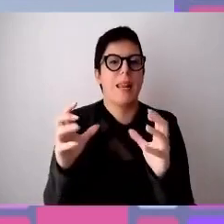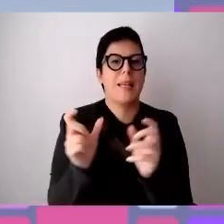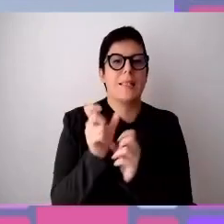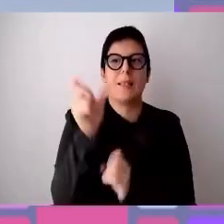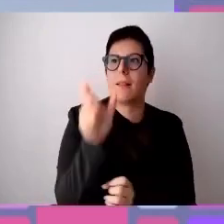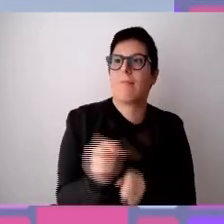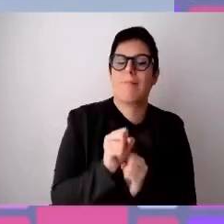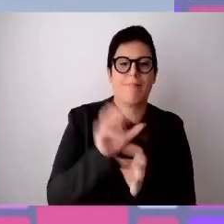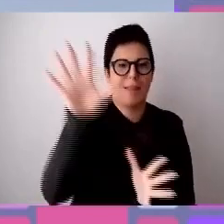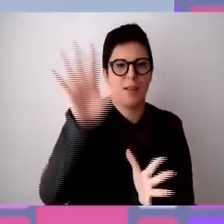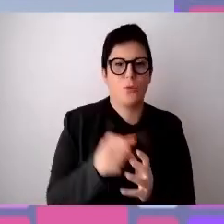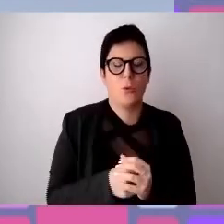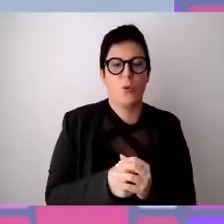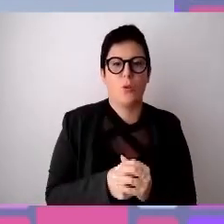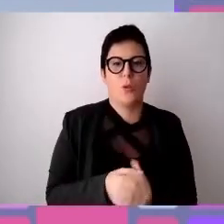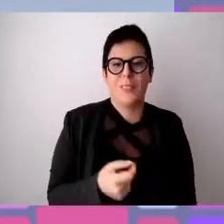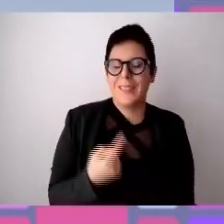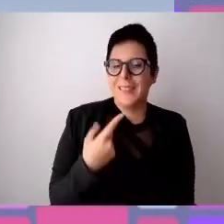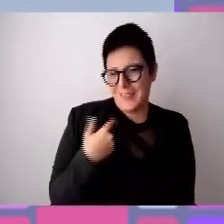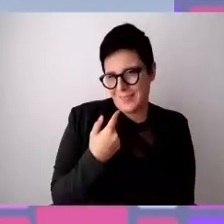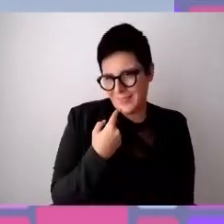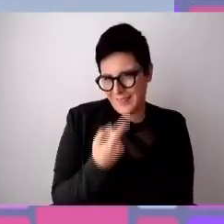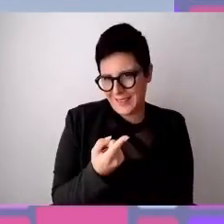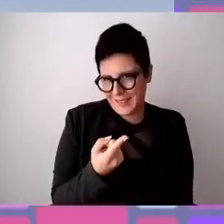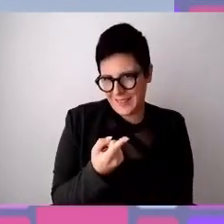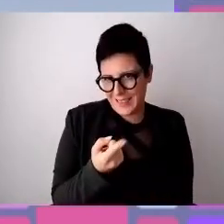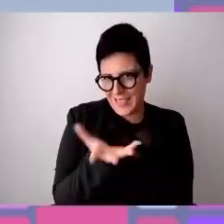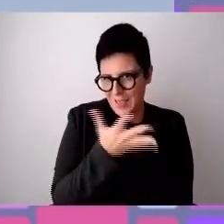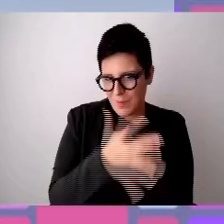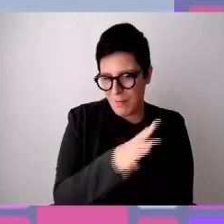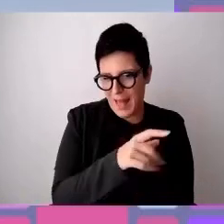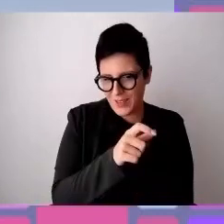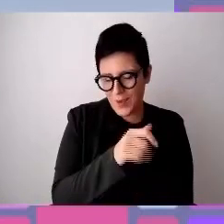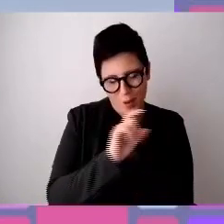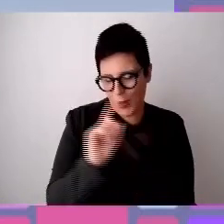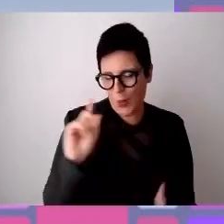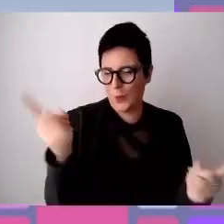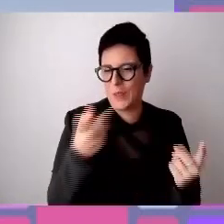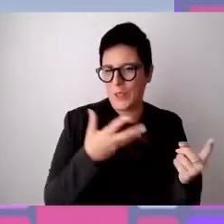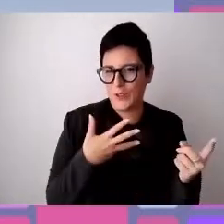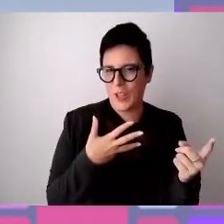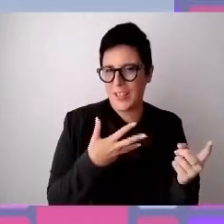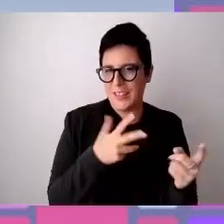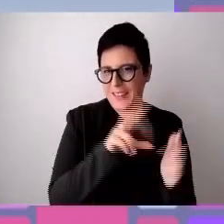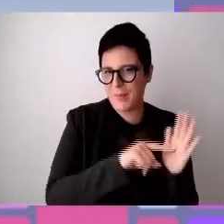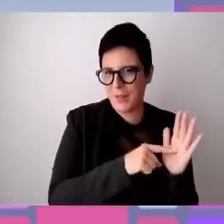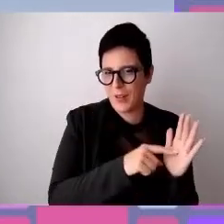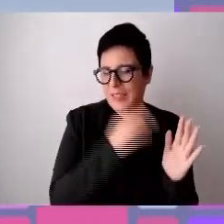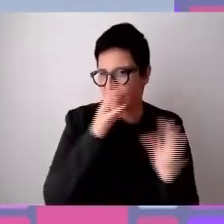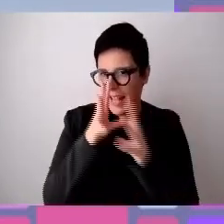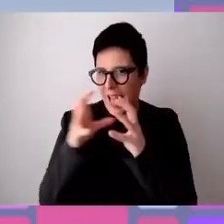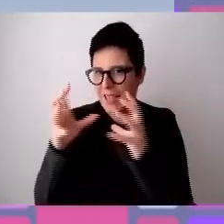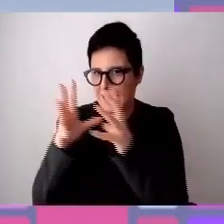nazionale. Mi verrebbe da dire che quindi c'è spazio per tutti, perché sappiamo e possiamo vedere che sono più le imprese che